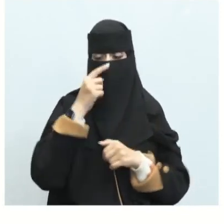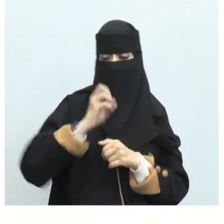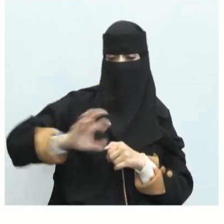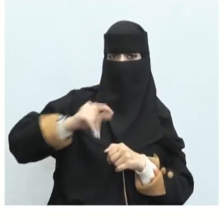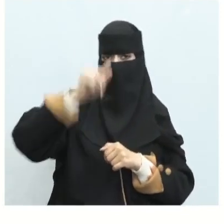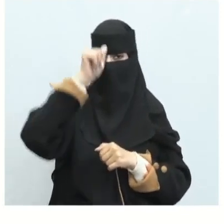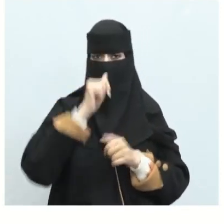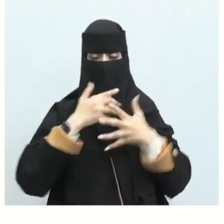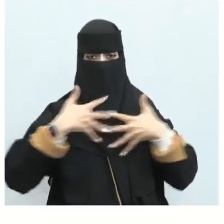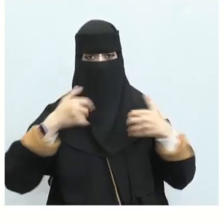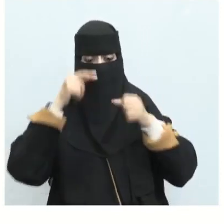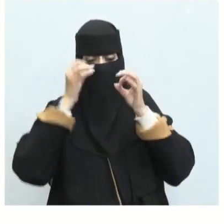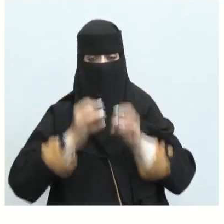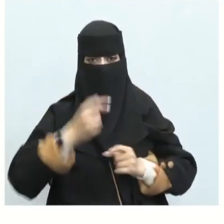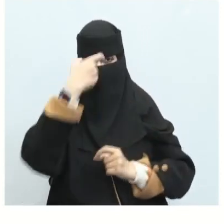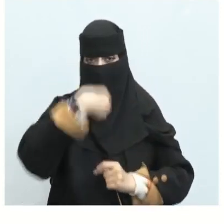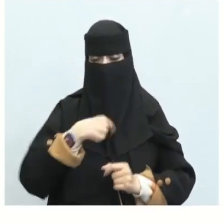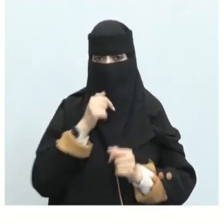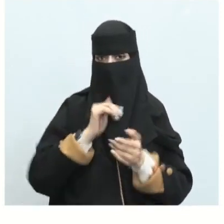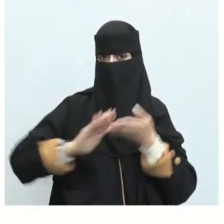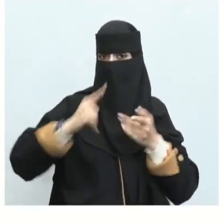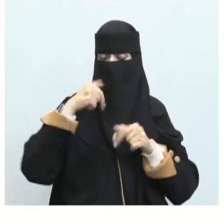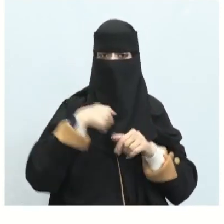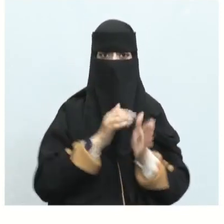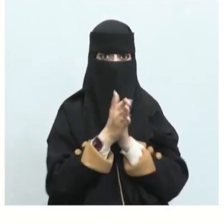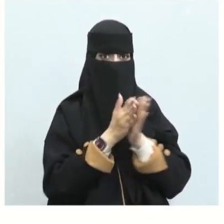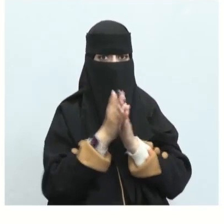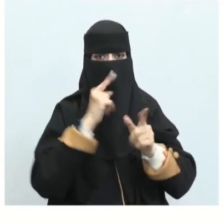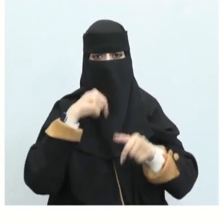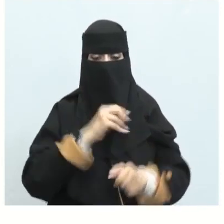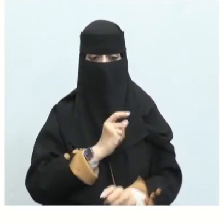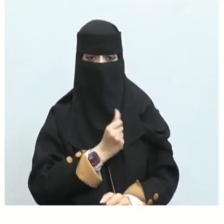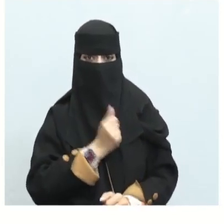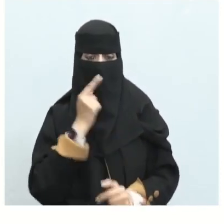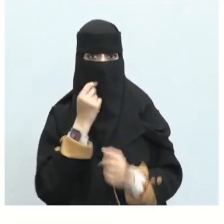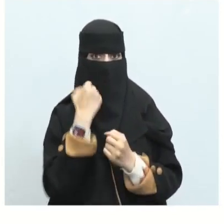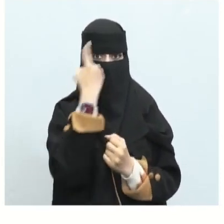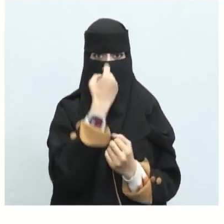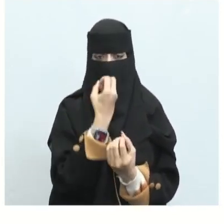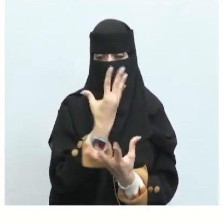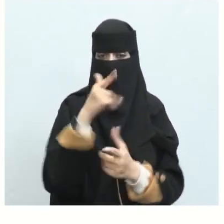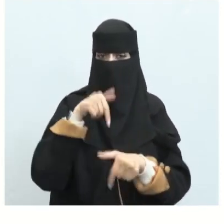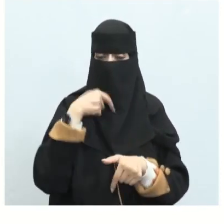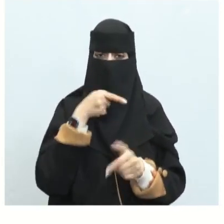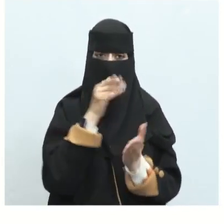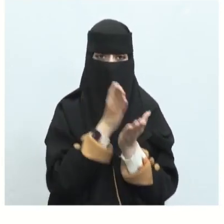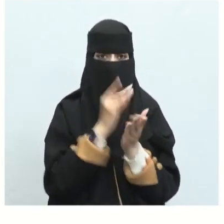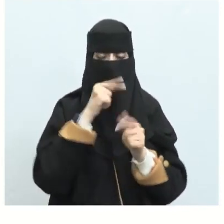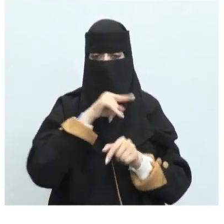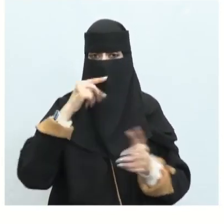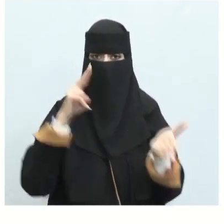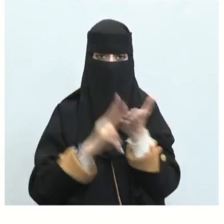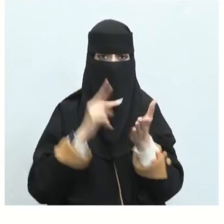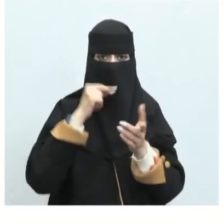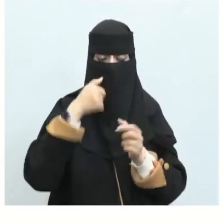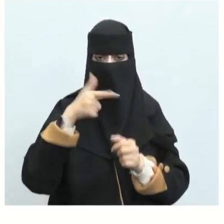والحزن والفرح وإثبات الذاتي أو نكرانها والحماسة والغيرة والإعجاب وصدق العاطفة لا يعني التعبير الحقيقي عن